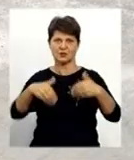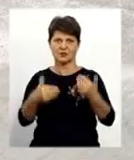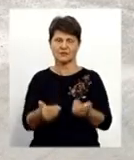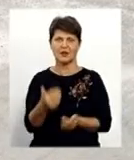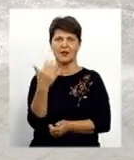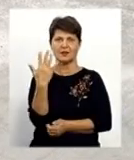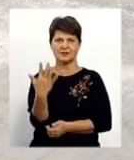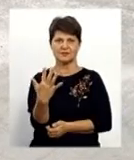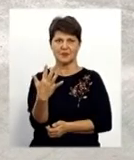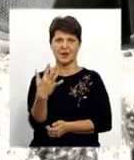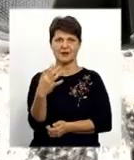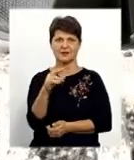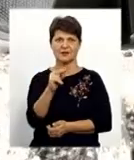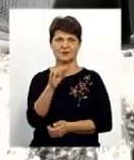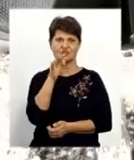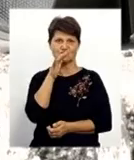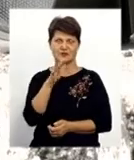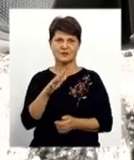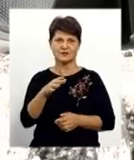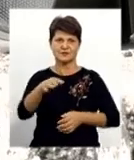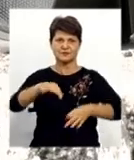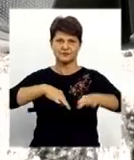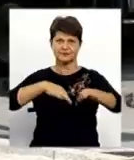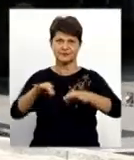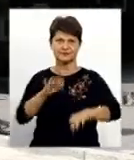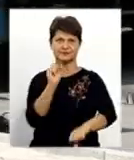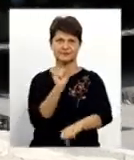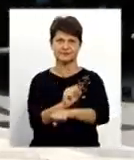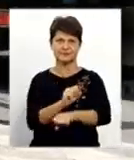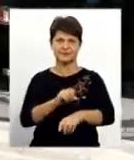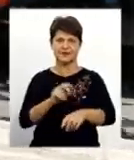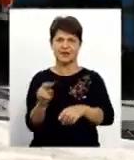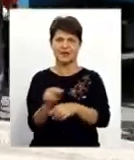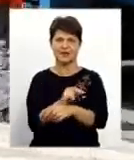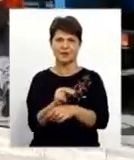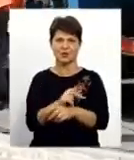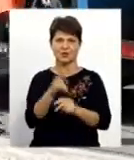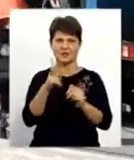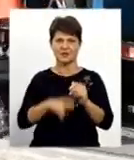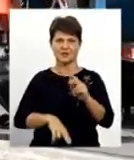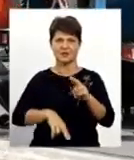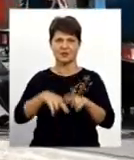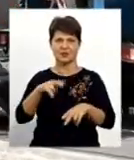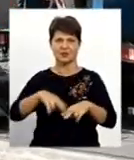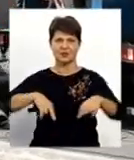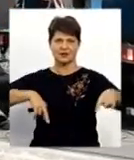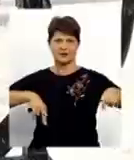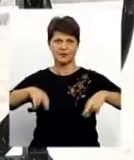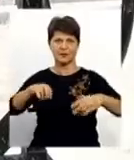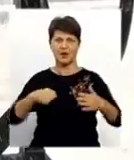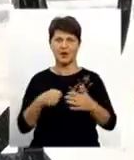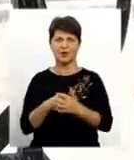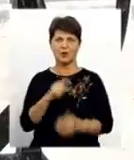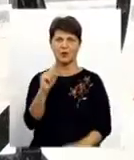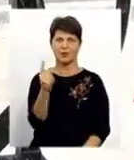нашому місті. На час ремонтних робіт проїжджу частину перекрили для транспорту. Завершать будівництво пішохідної зони до 1